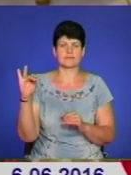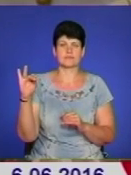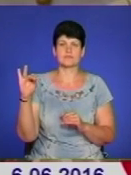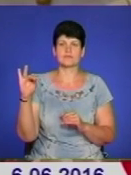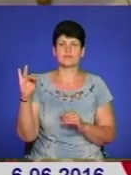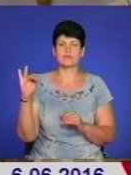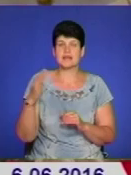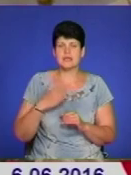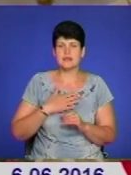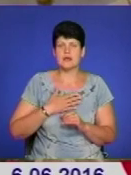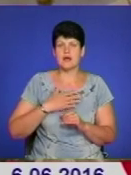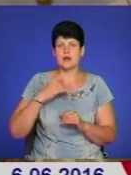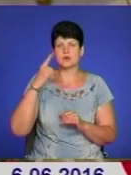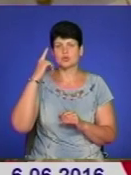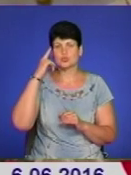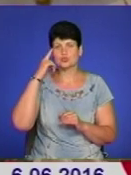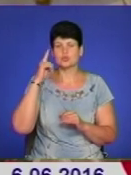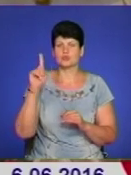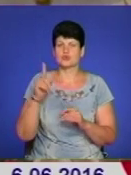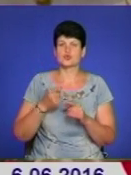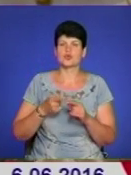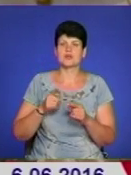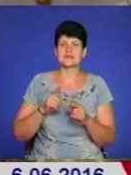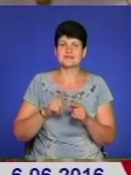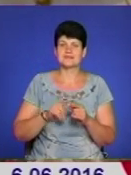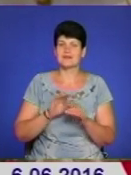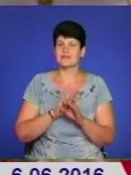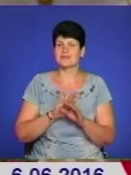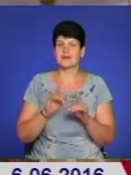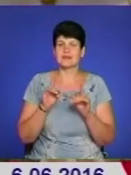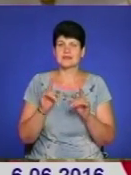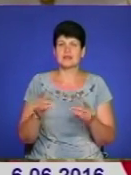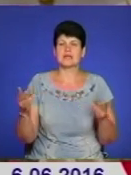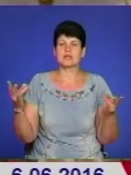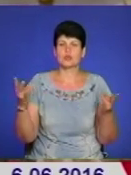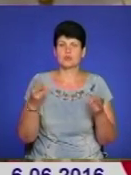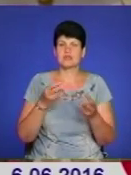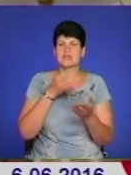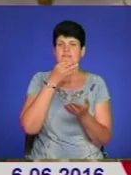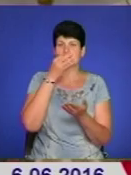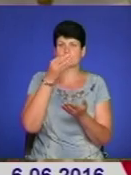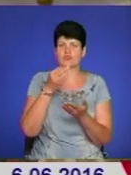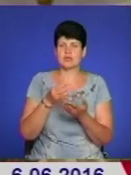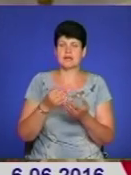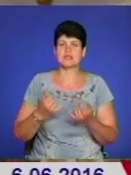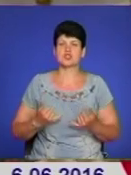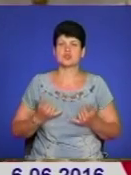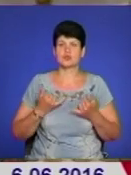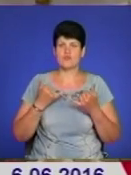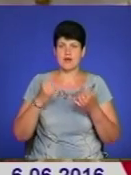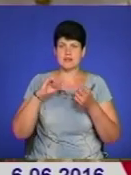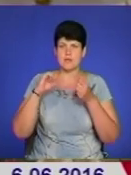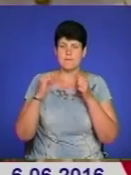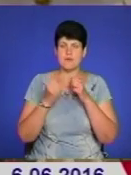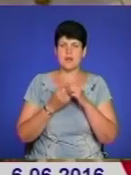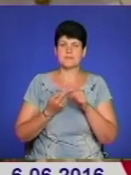Я думаю, що це як не тільки необхідне відповідальне вшанування пам'ятці,